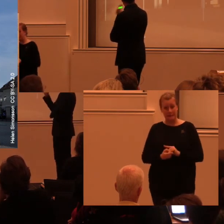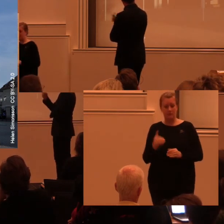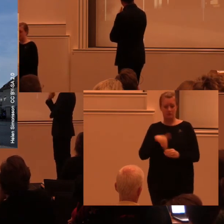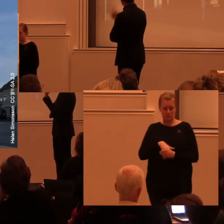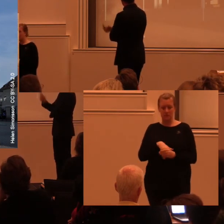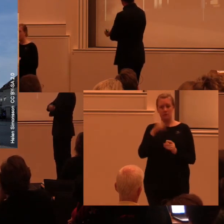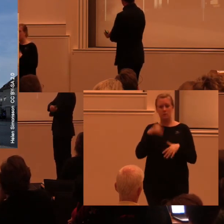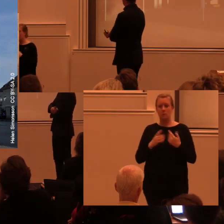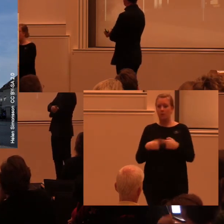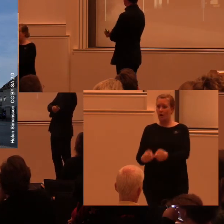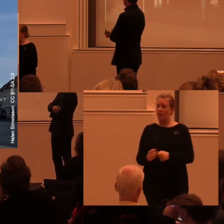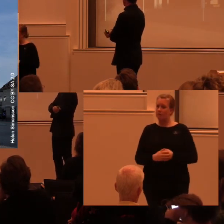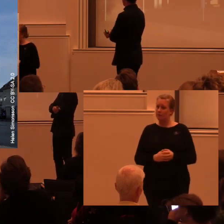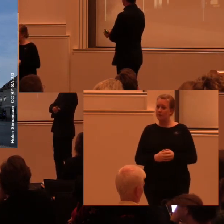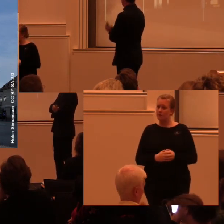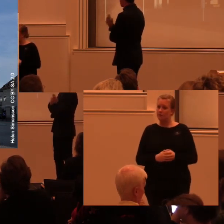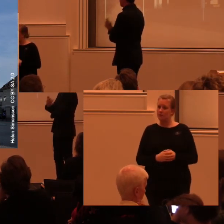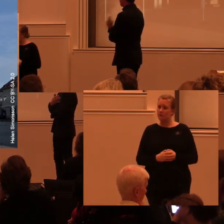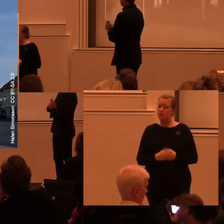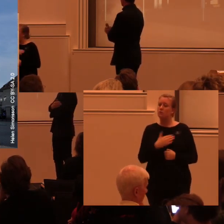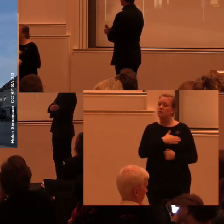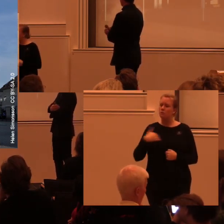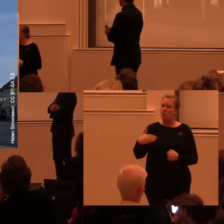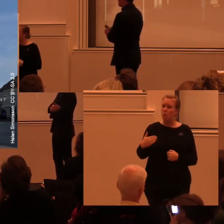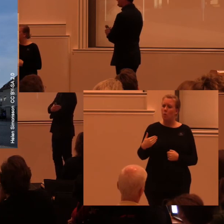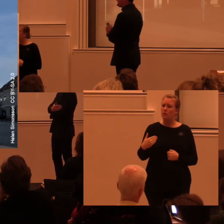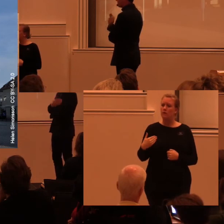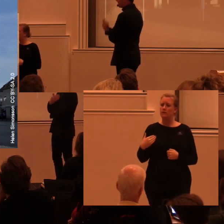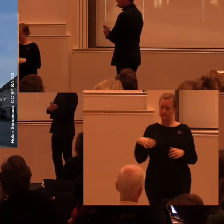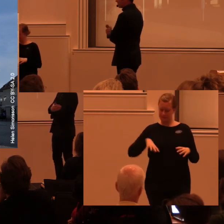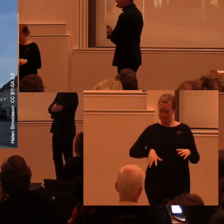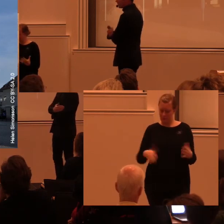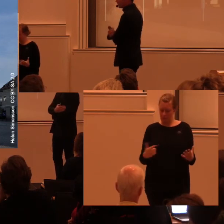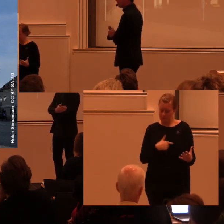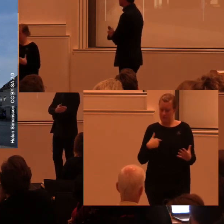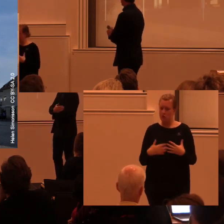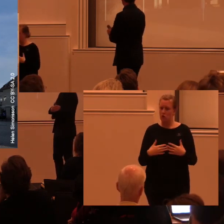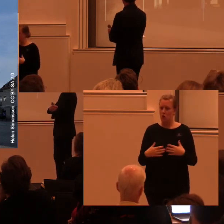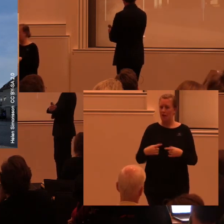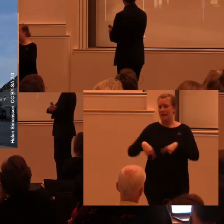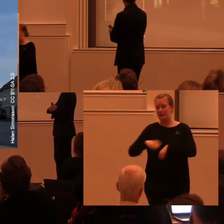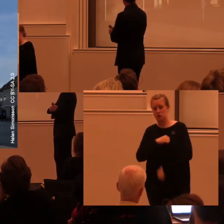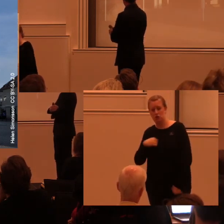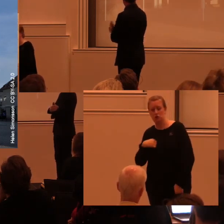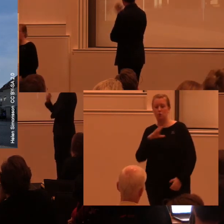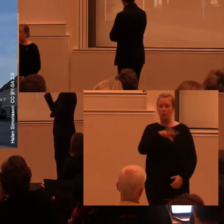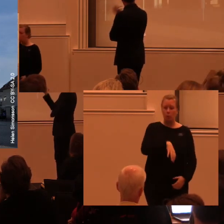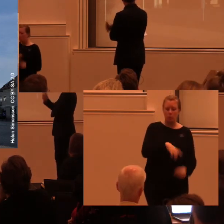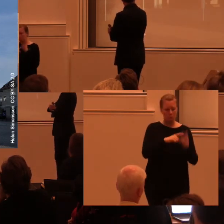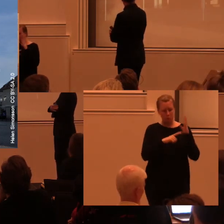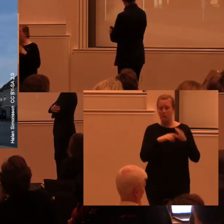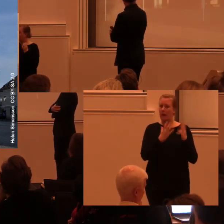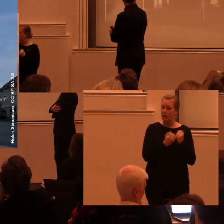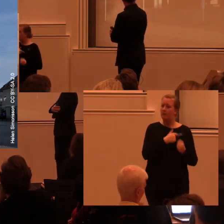Och många av de utmaningar som vår sektor arbetar med, vill säga länsstyrelserna, kommunerna och andra aktörer, det är att